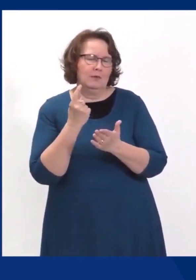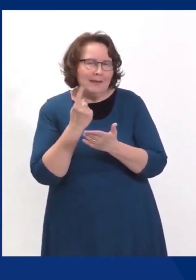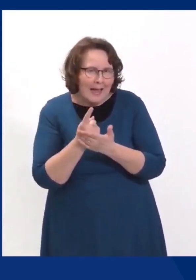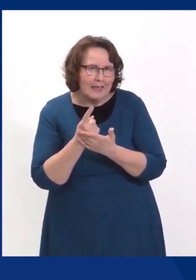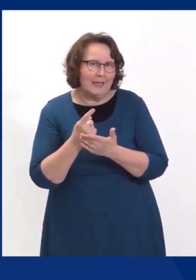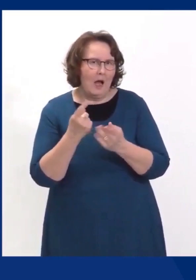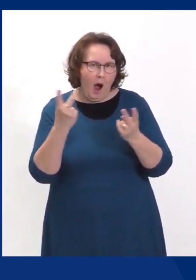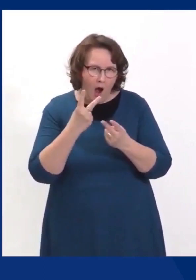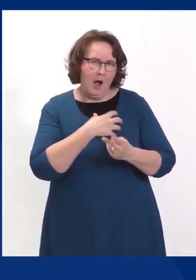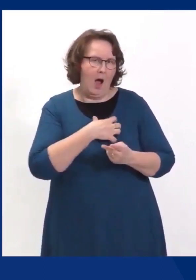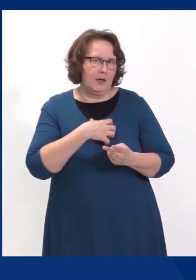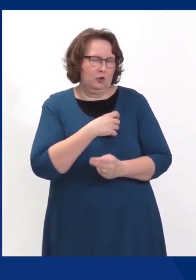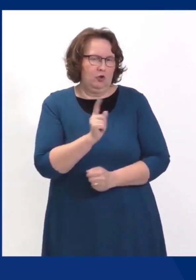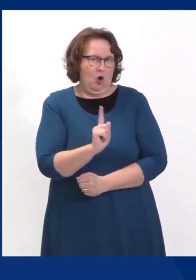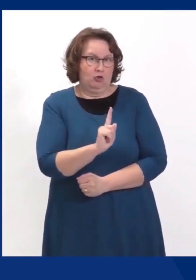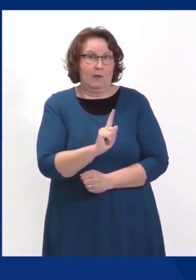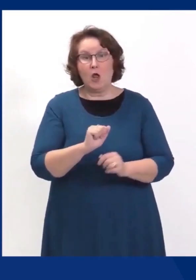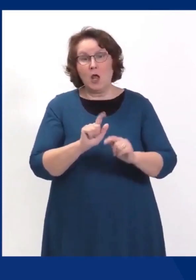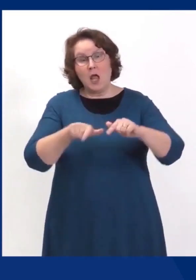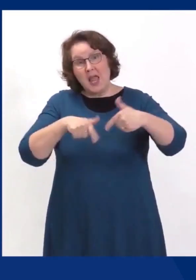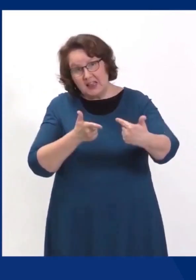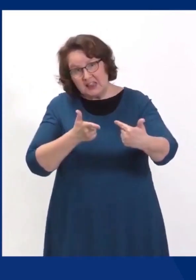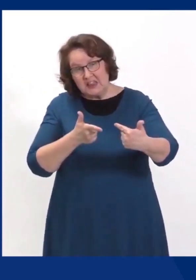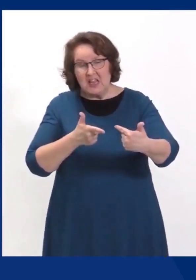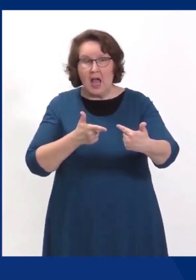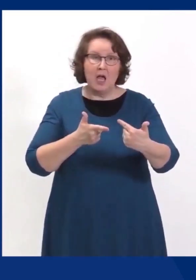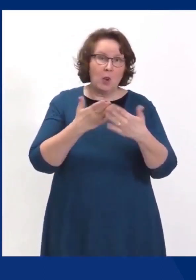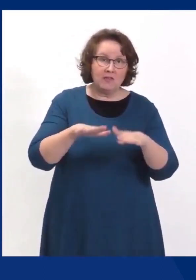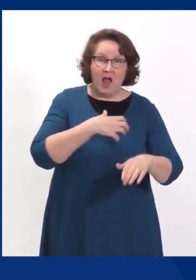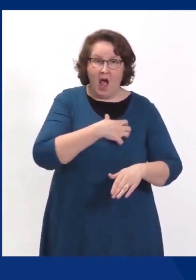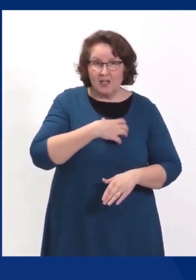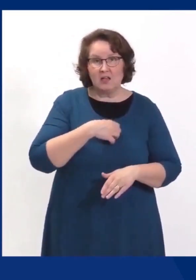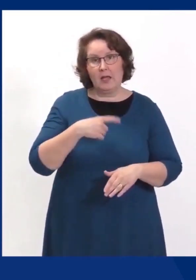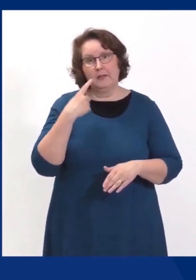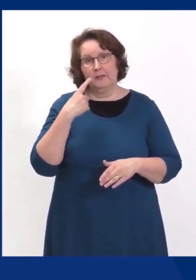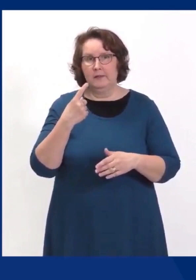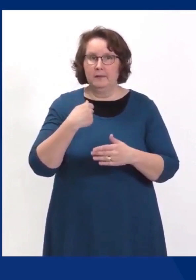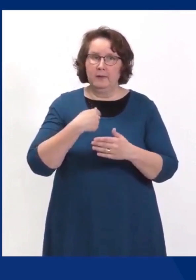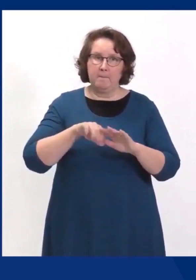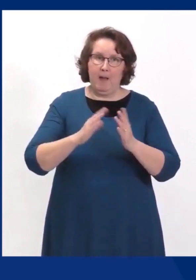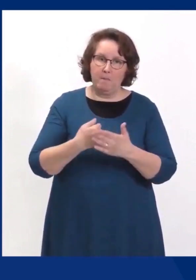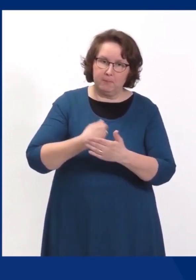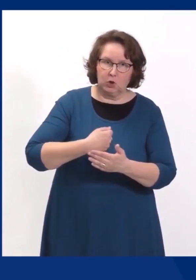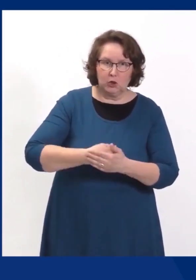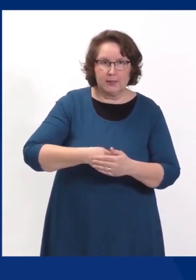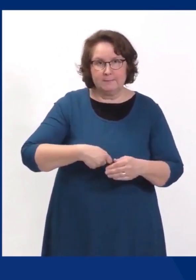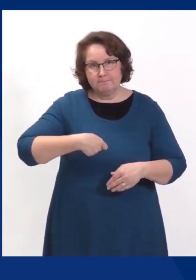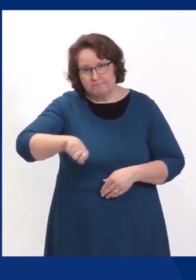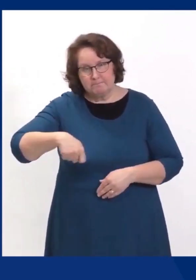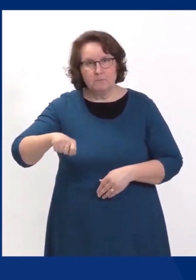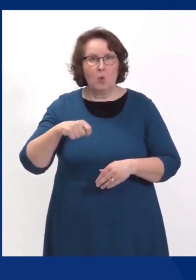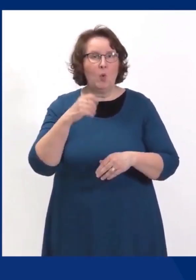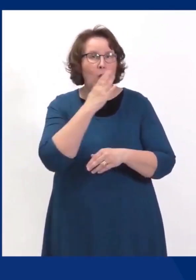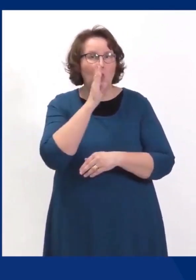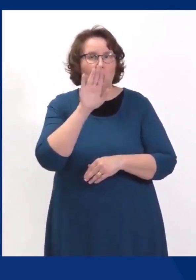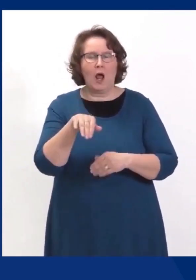tapauksessa etäyhteyksien kautta tai käydään vaikka potkimassa sitä palloa siellä ulkona